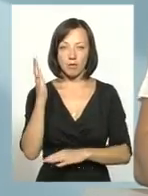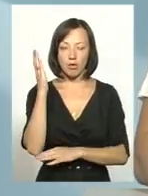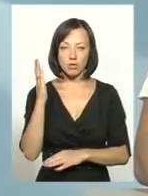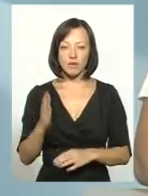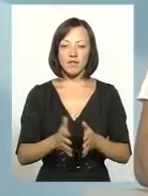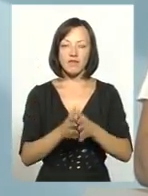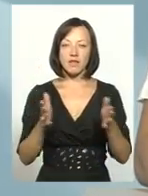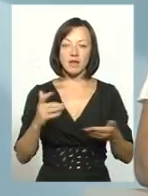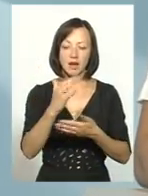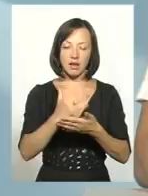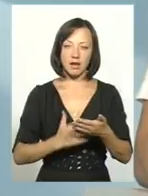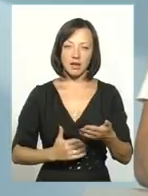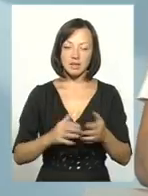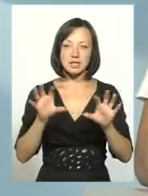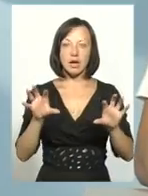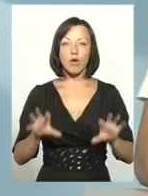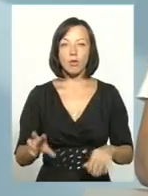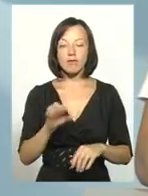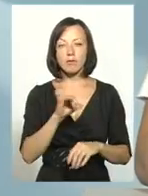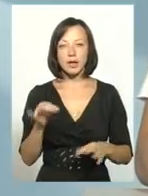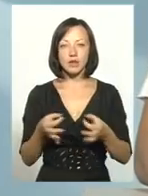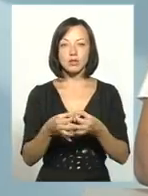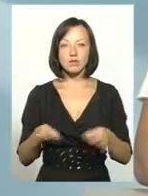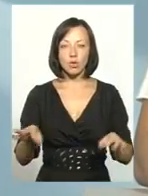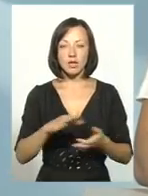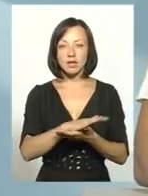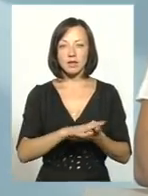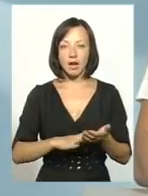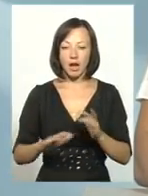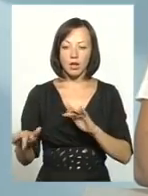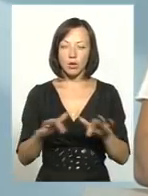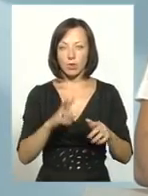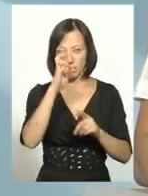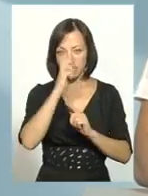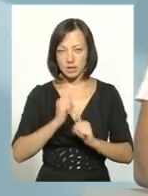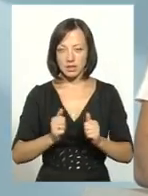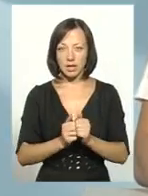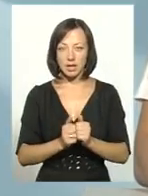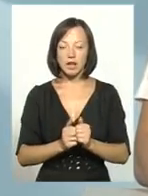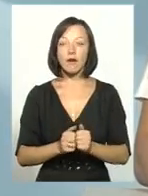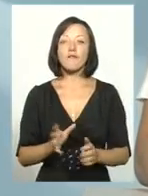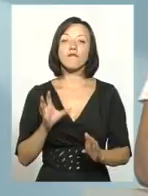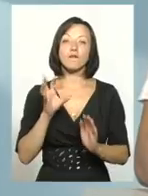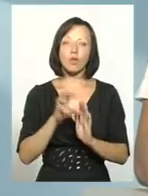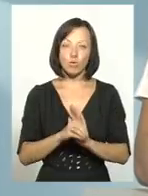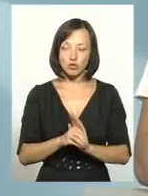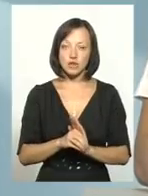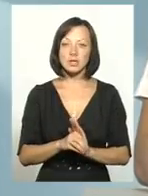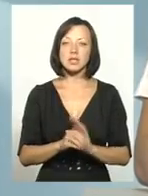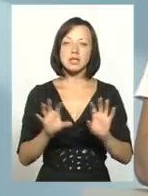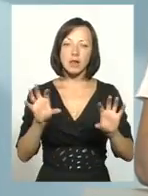велика кількість законів, які би дозволили далі рухатись країні на цьому шляху. В тому числі закон,